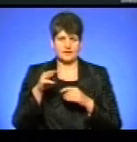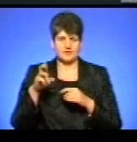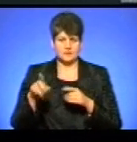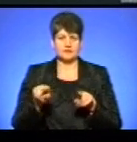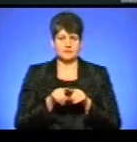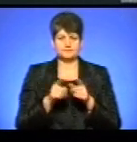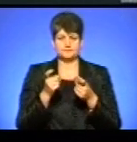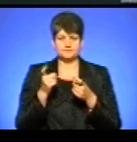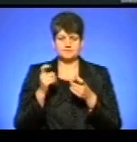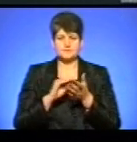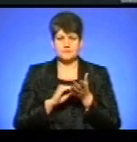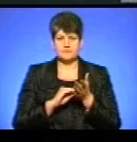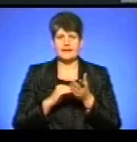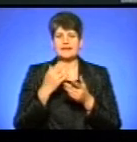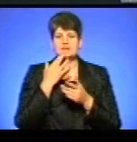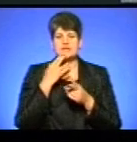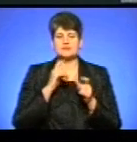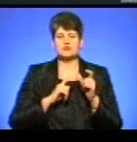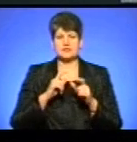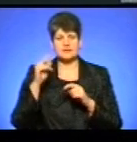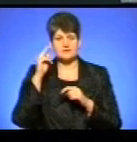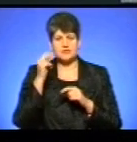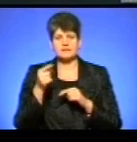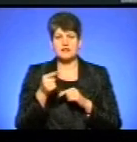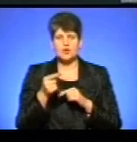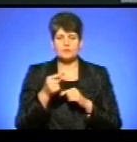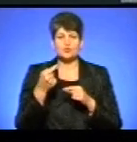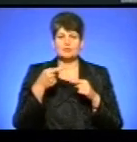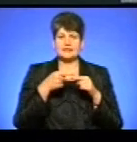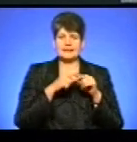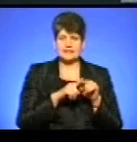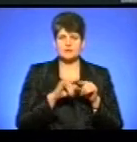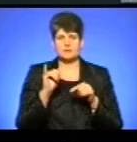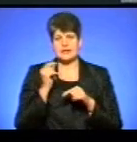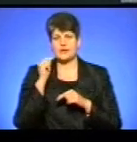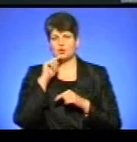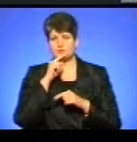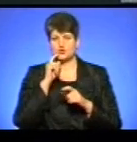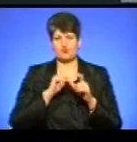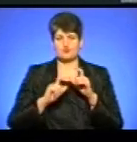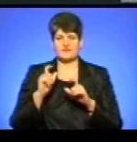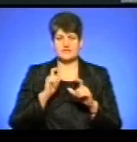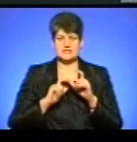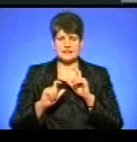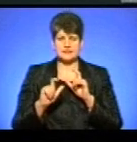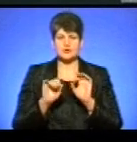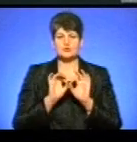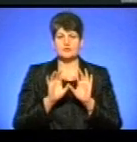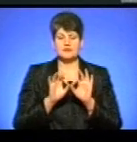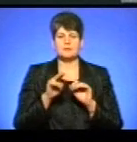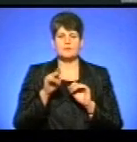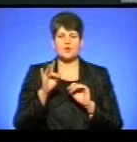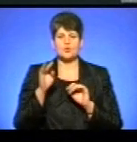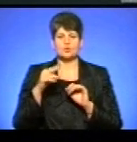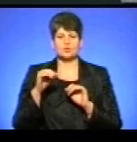радіодиктанту іноземних студентів, які навчаються у Тернопільському технічному та економічному університетах, розповіла продюсерка філії